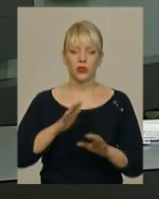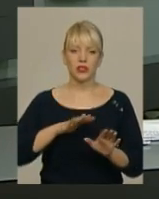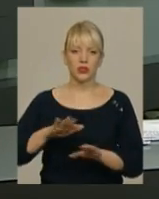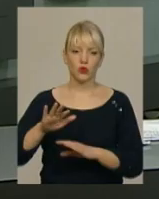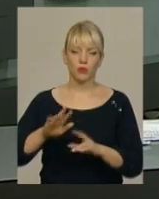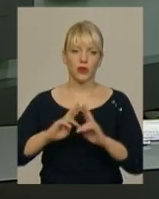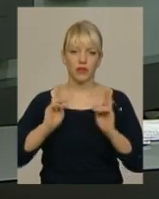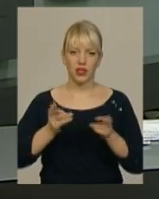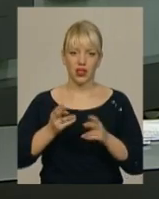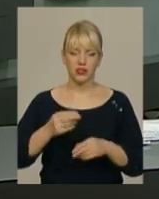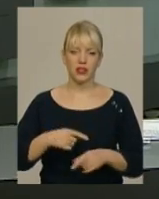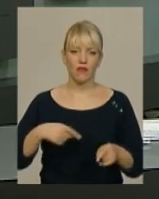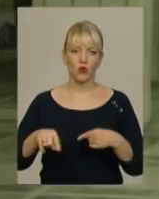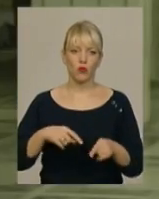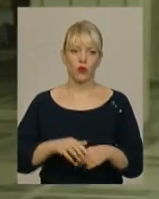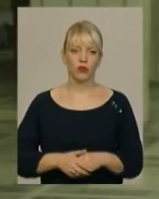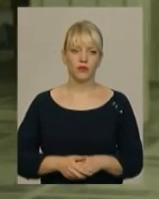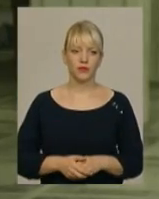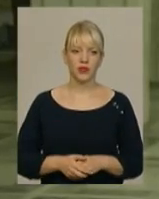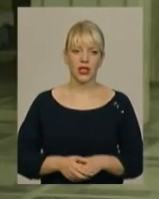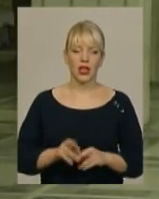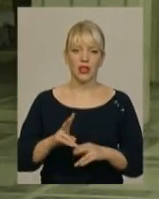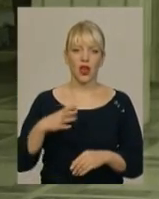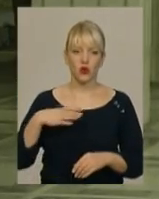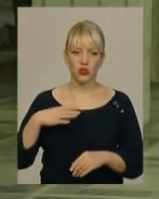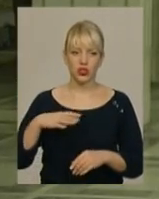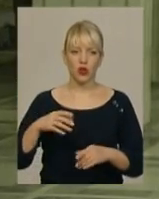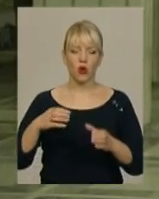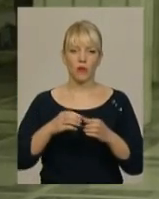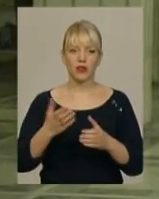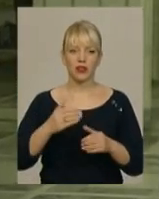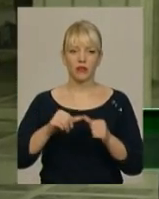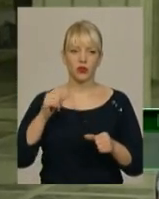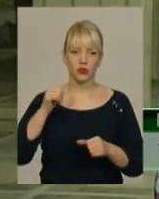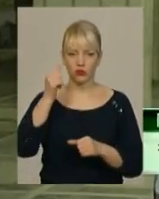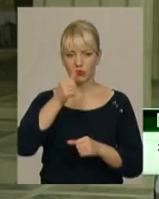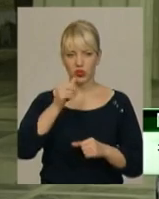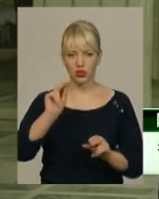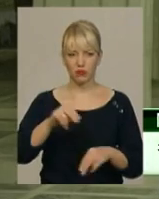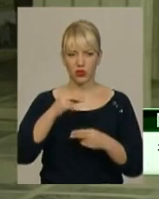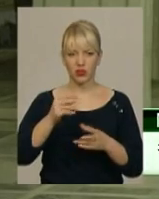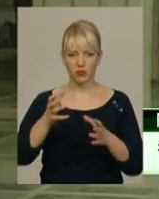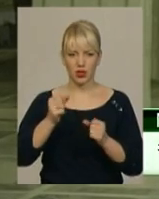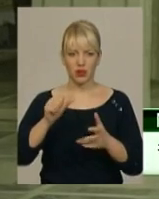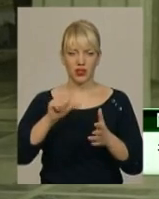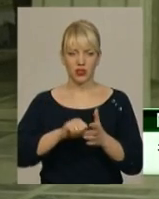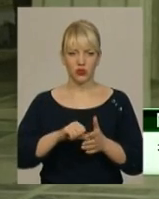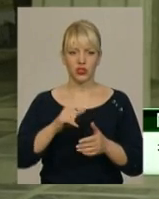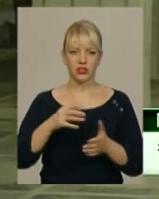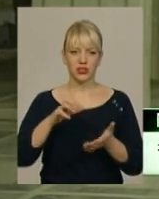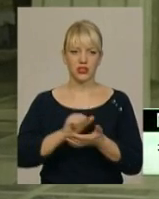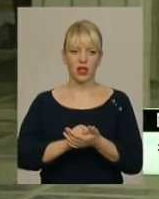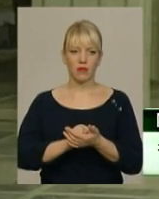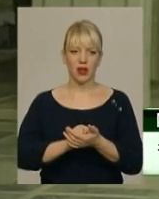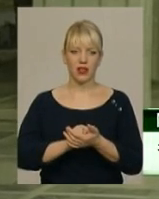футболу Микола Кузнецов. Як і очікувалися команди, які в минулого чемпіонаті приймали участь і займали